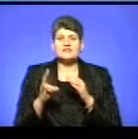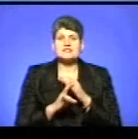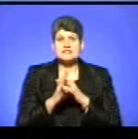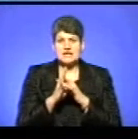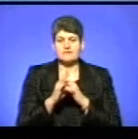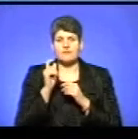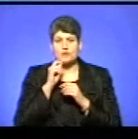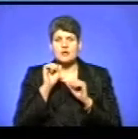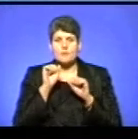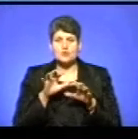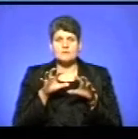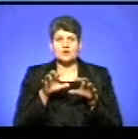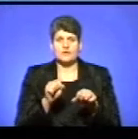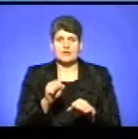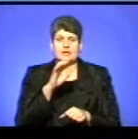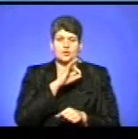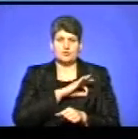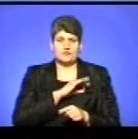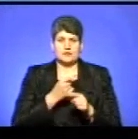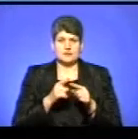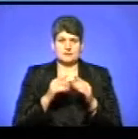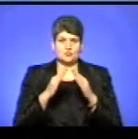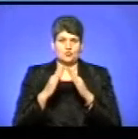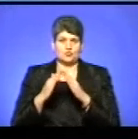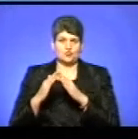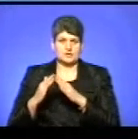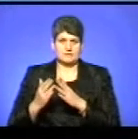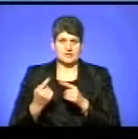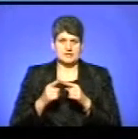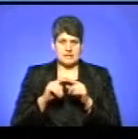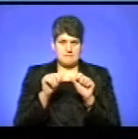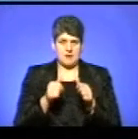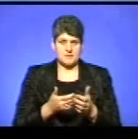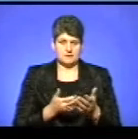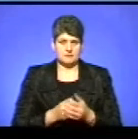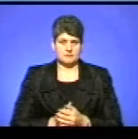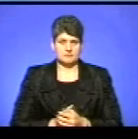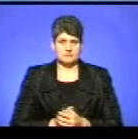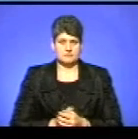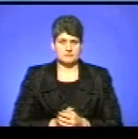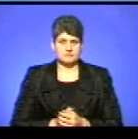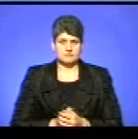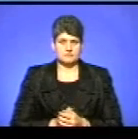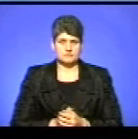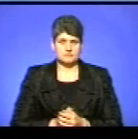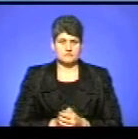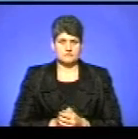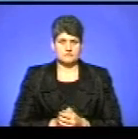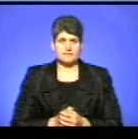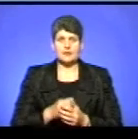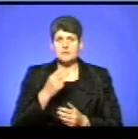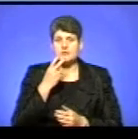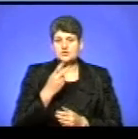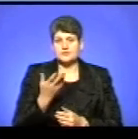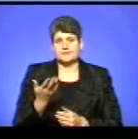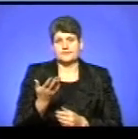претендувати на користування спорудами цієї пам'ятки? Ну, бачите,